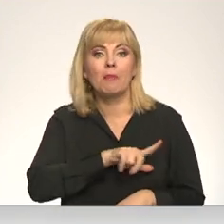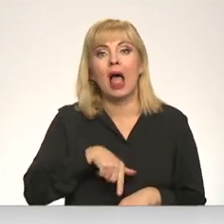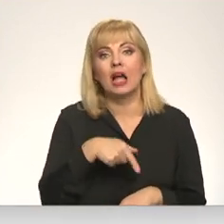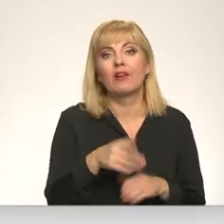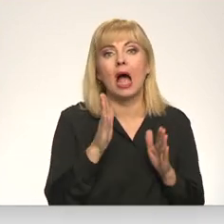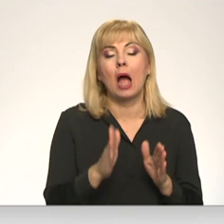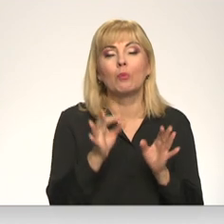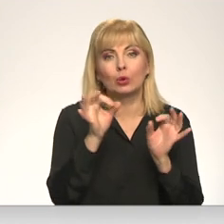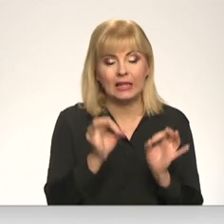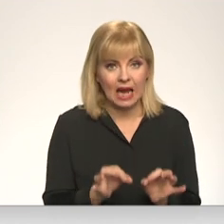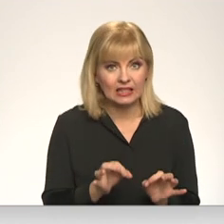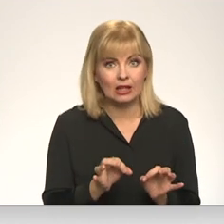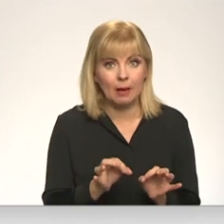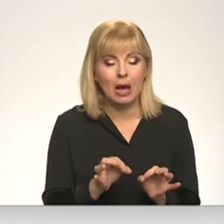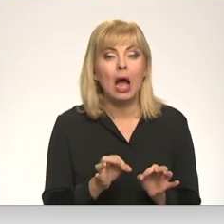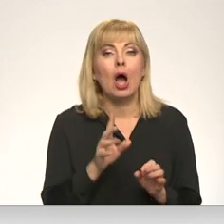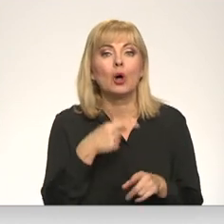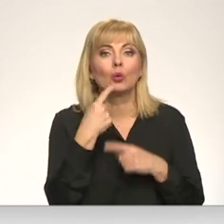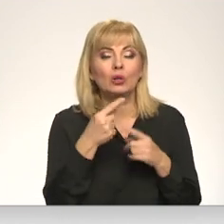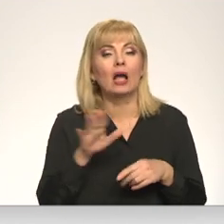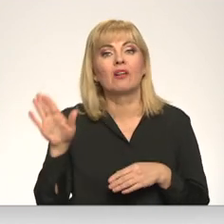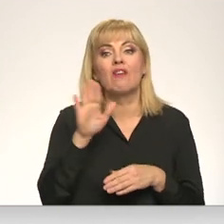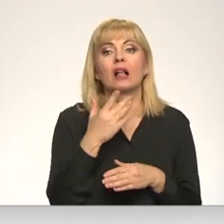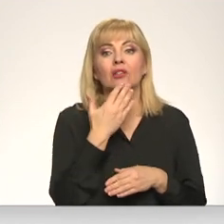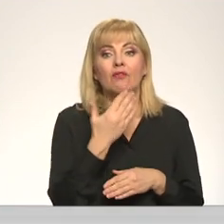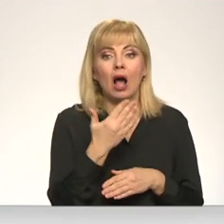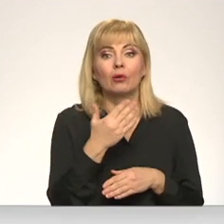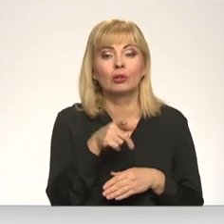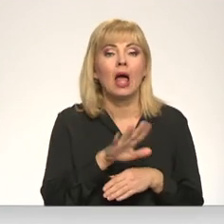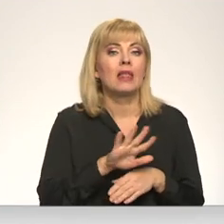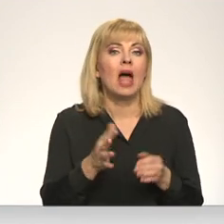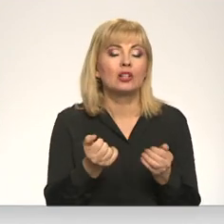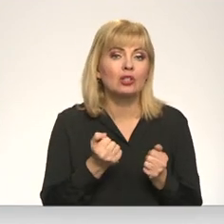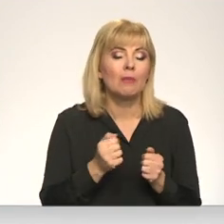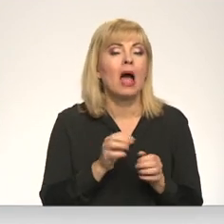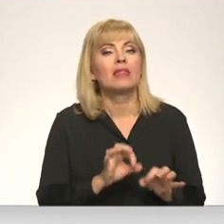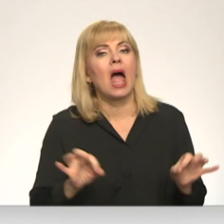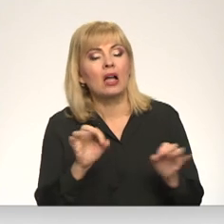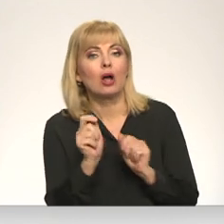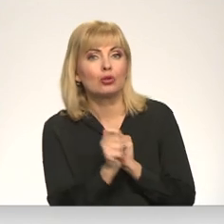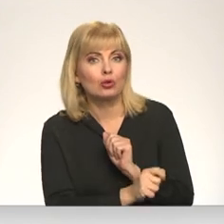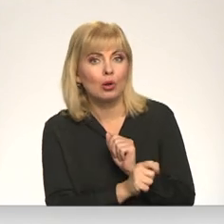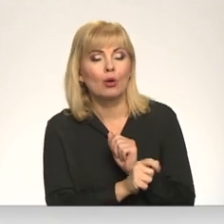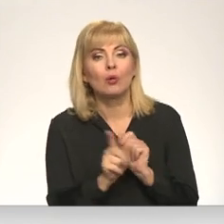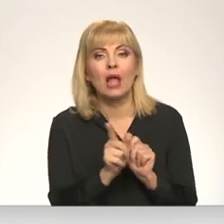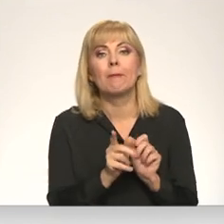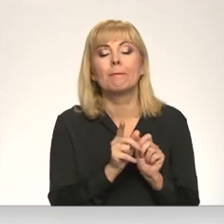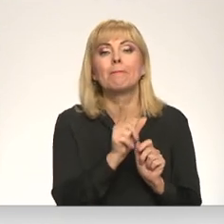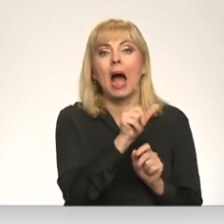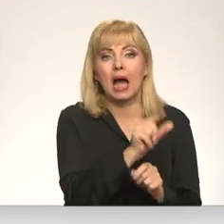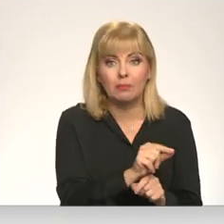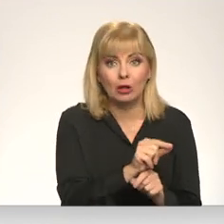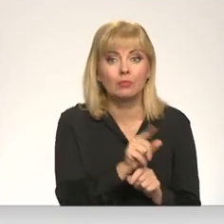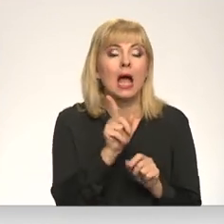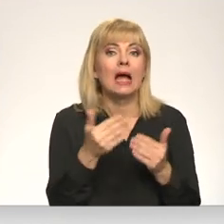ir jābūt tiesībām runāt valsts valodā. Par to neseņemot nec sodu, nec pārmetums. Un tagad